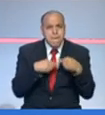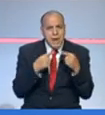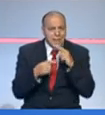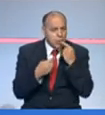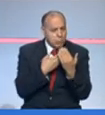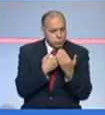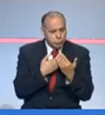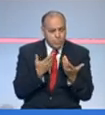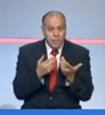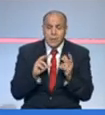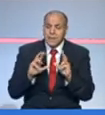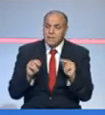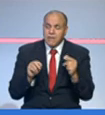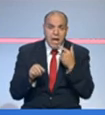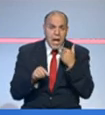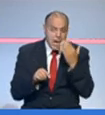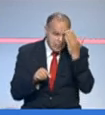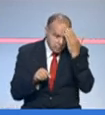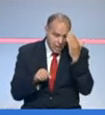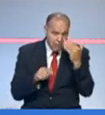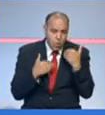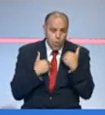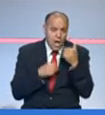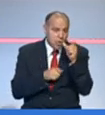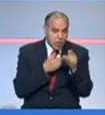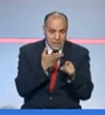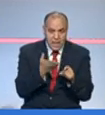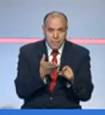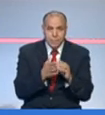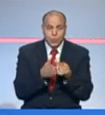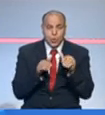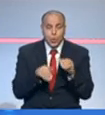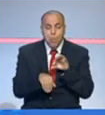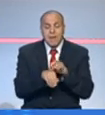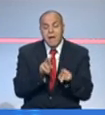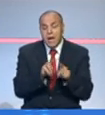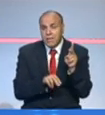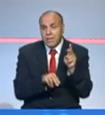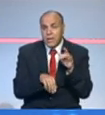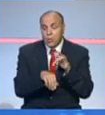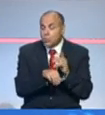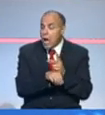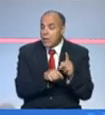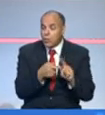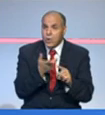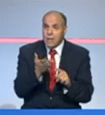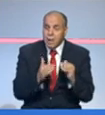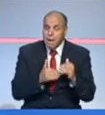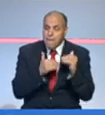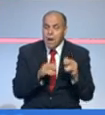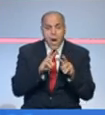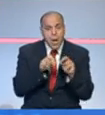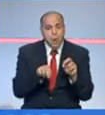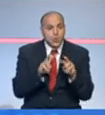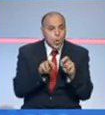حماية وكيف كيف يلزم نعرفه كون الناس هذوما رغم هما اللي يمرضوا أكثر وعراض كبيرة وهما اللي بعد يبدأوا